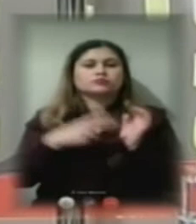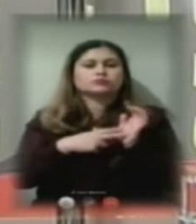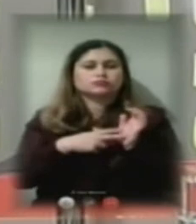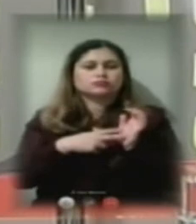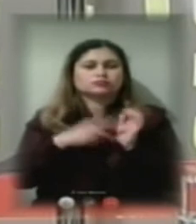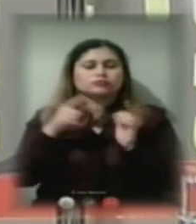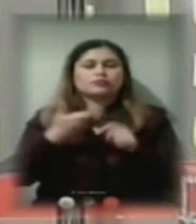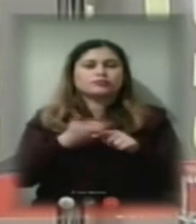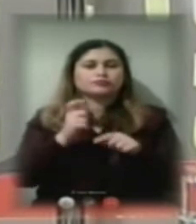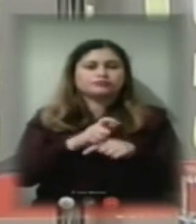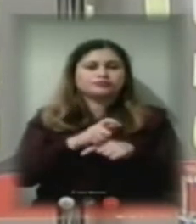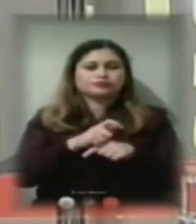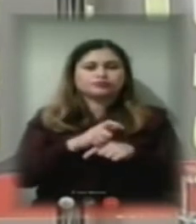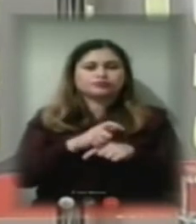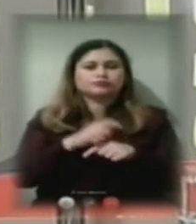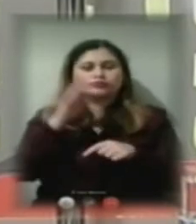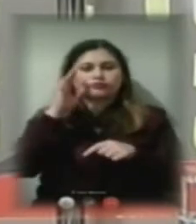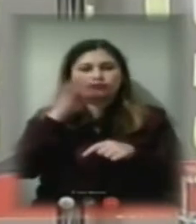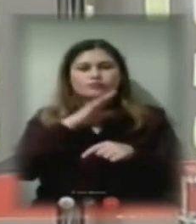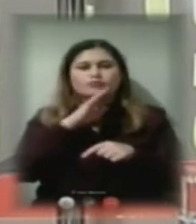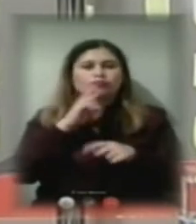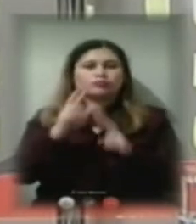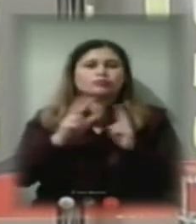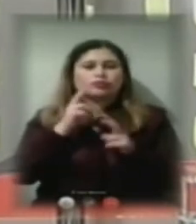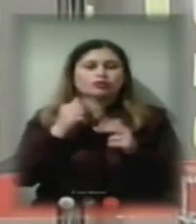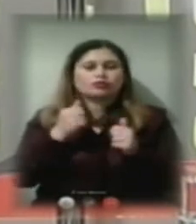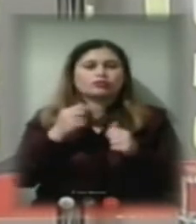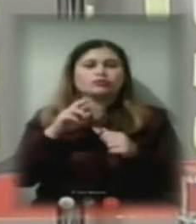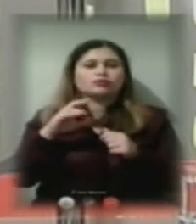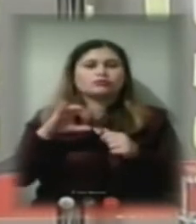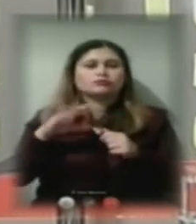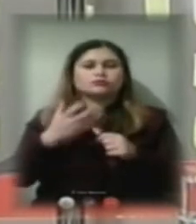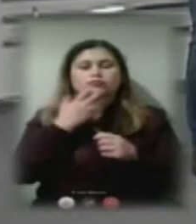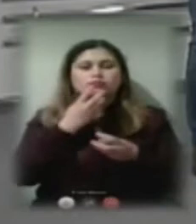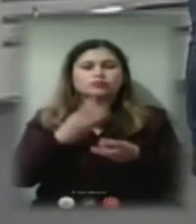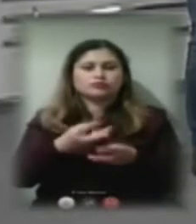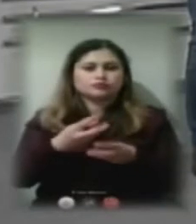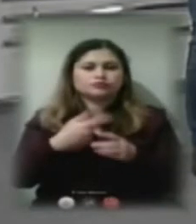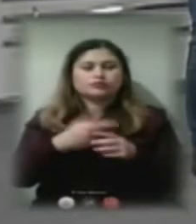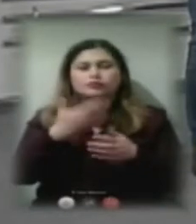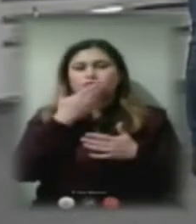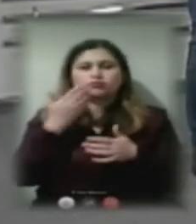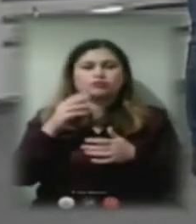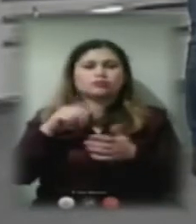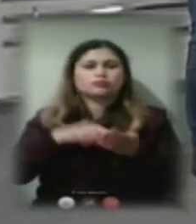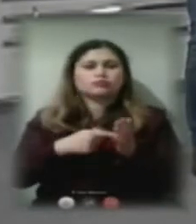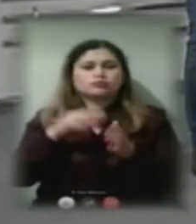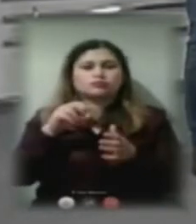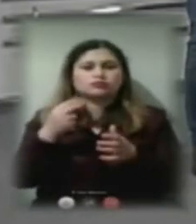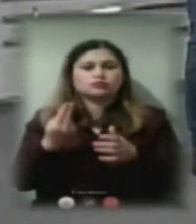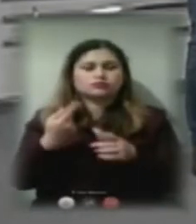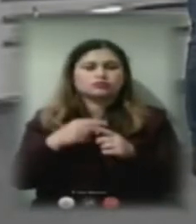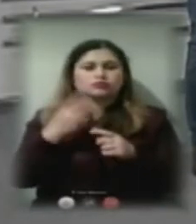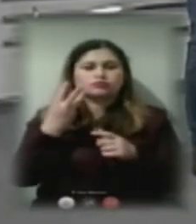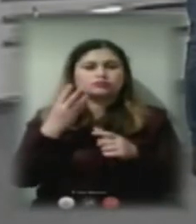батьки дуже скаржаться на якість теплоносія, це остання точка ТЕЦ, три штика десь біля вас.